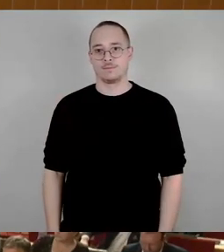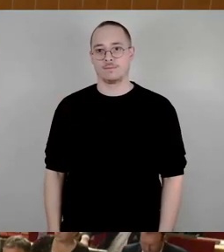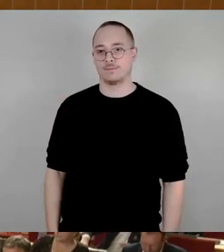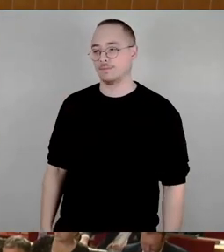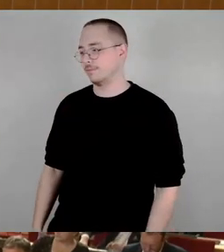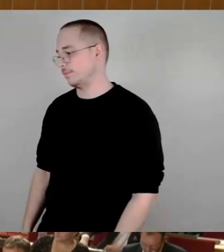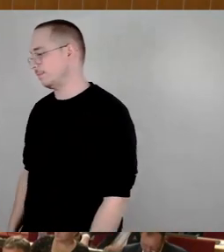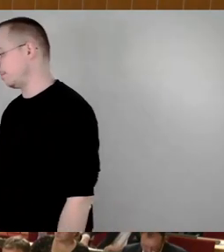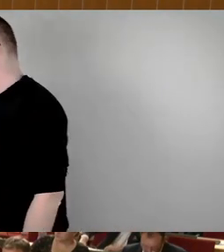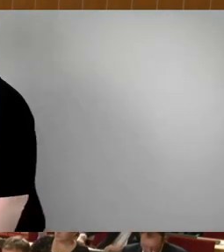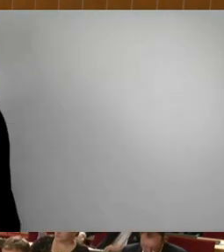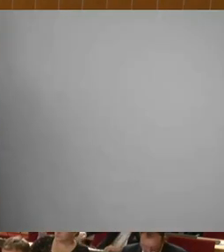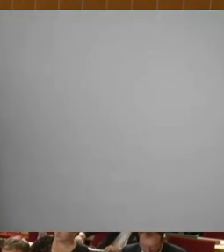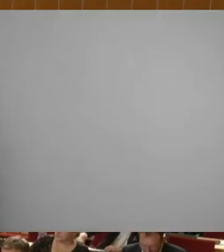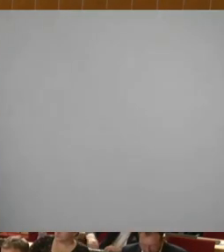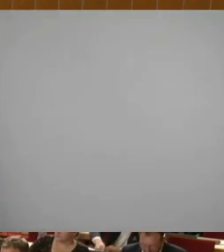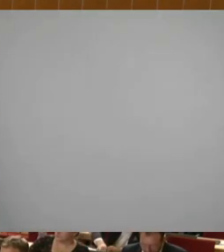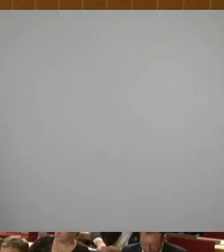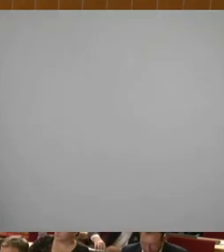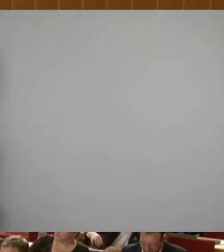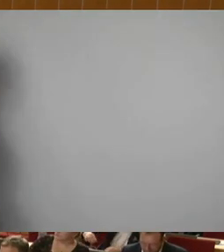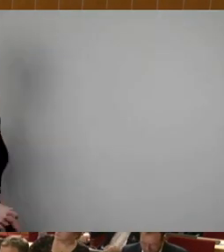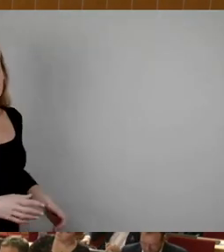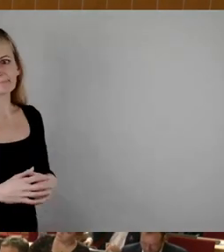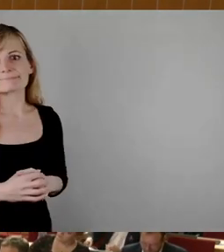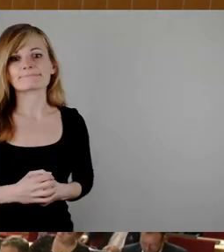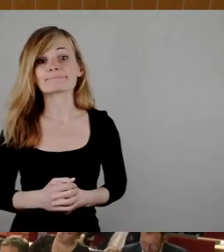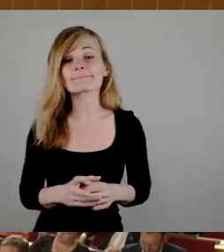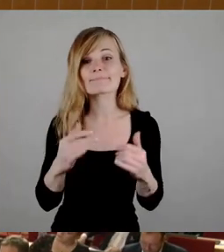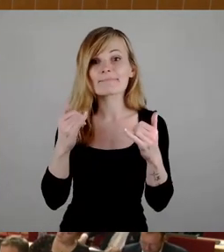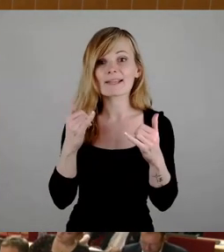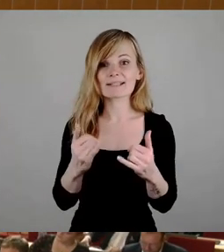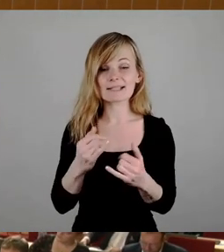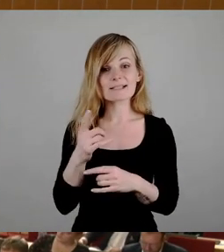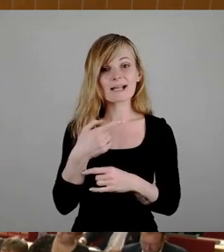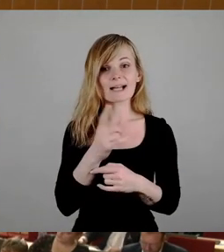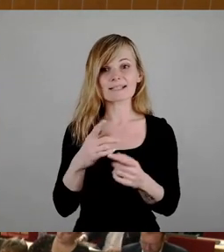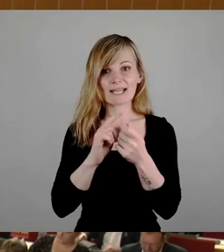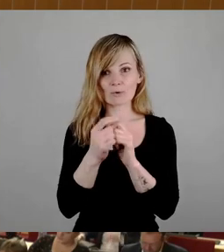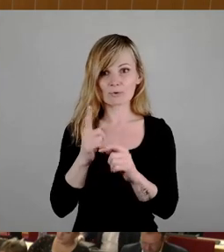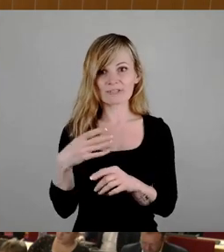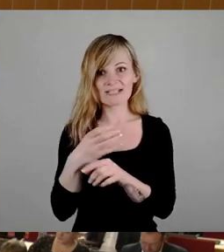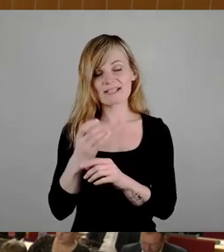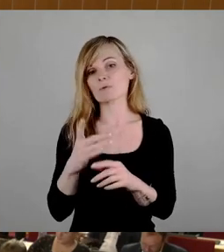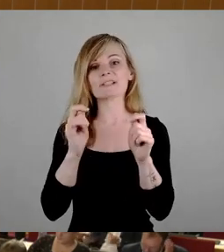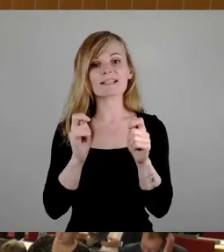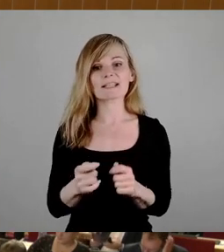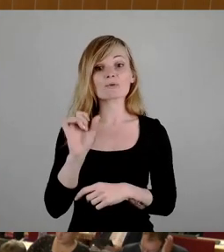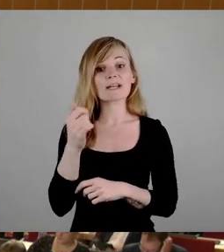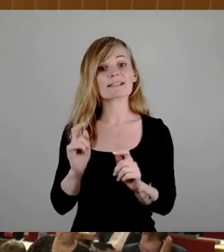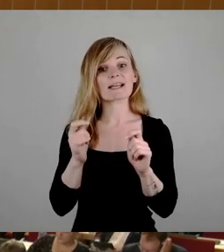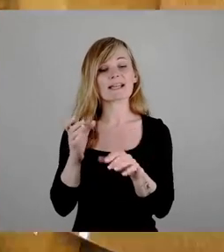So, damit steigen wir ein in die ganzen Änderungs und Ersetzungsanträge. Zunächst Ersetzungsantrag Linke.